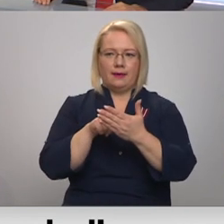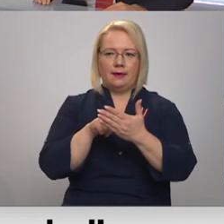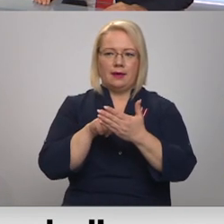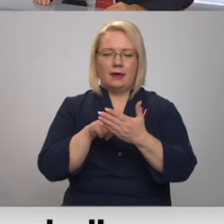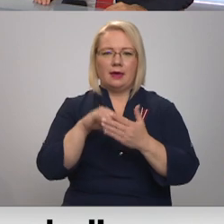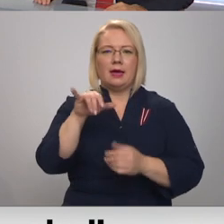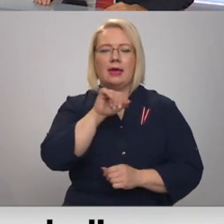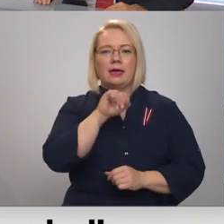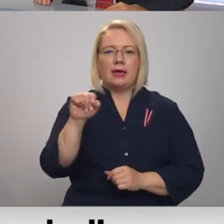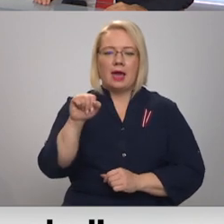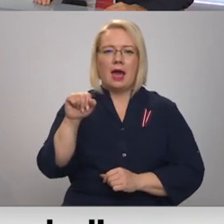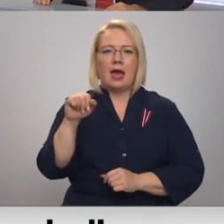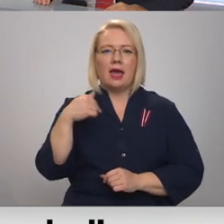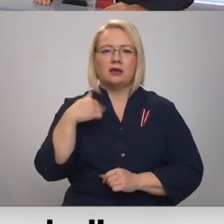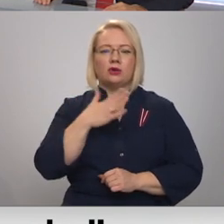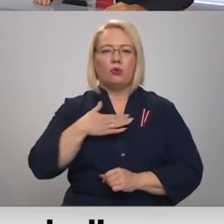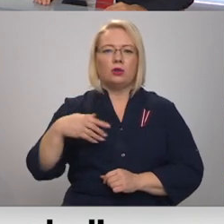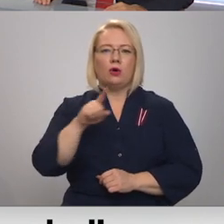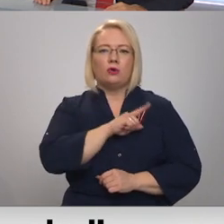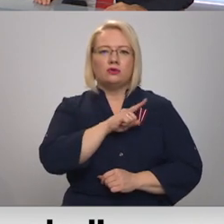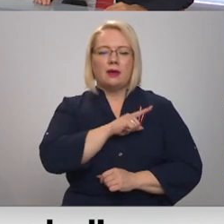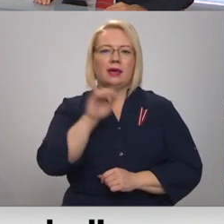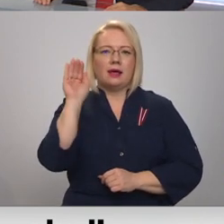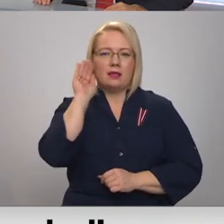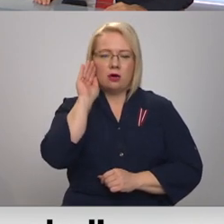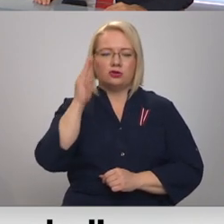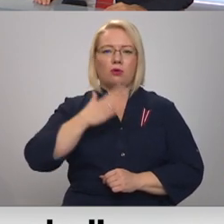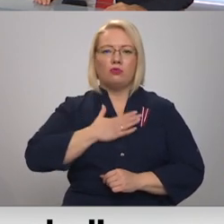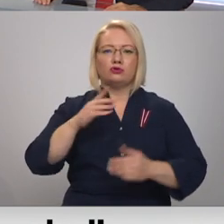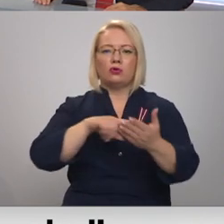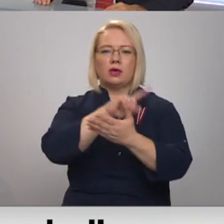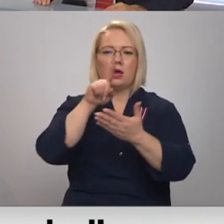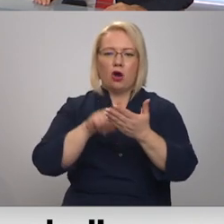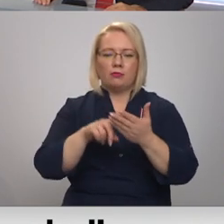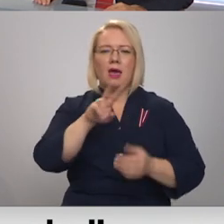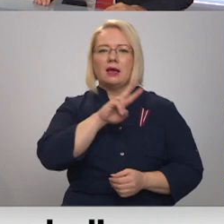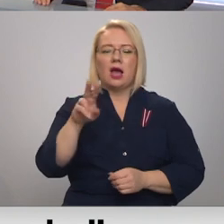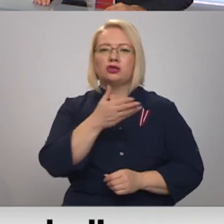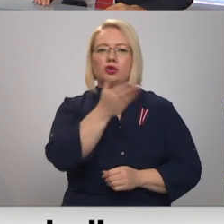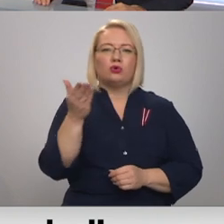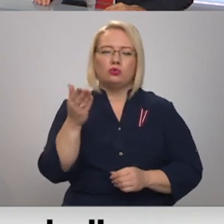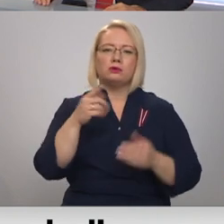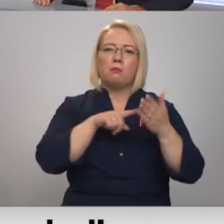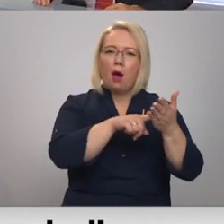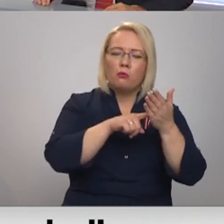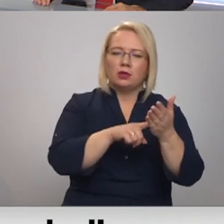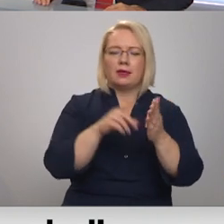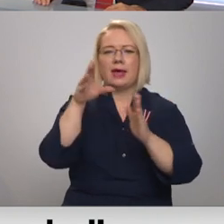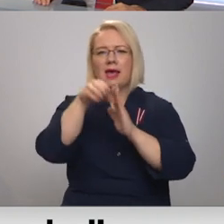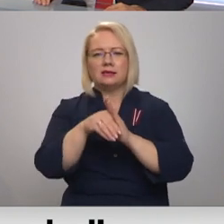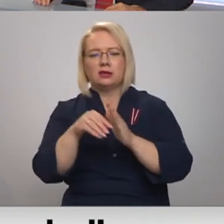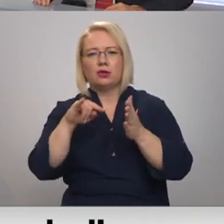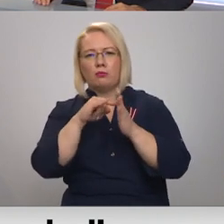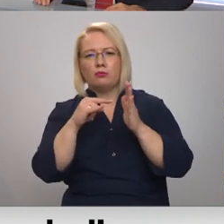Jā, es ļoti uzmanīgi klausos. Jā, un mūsu jautājums ir, kas jūs pamudināja iesaistīties šajā projektā